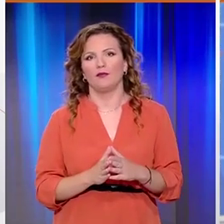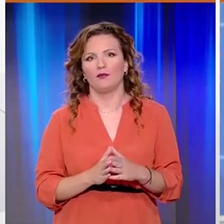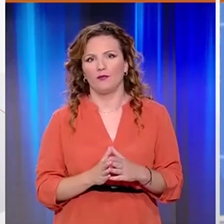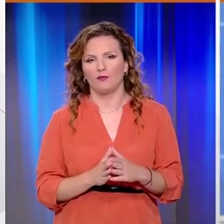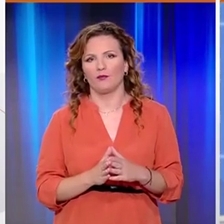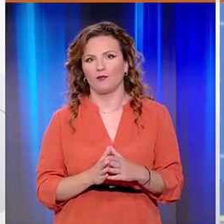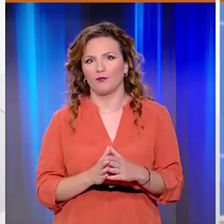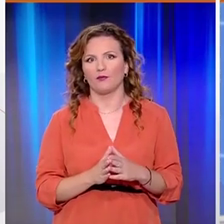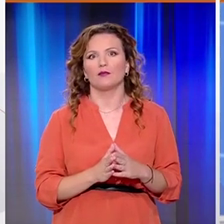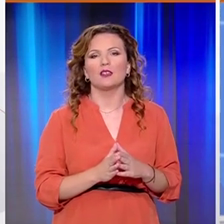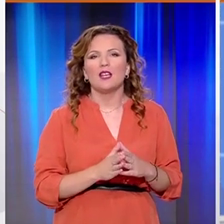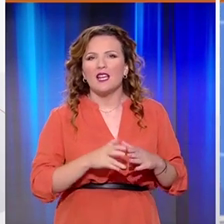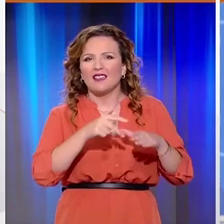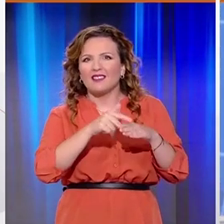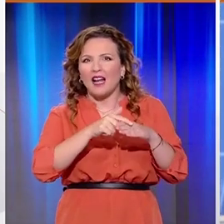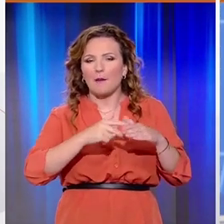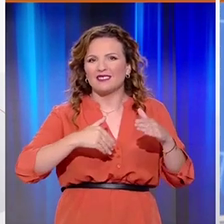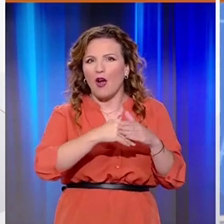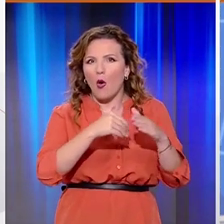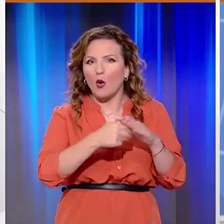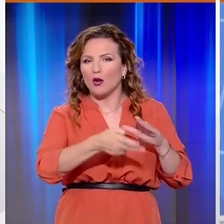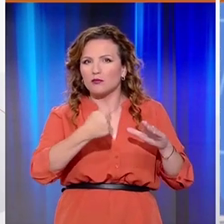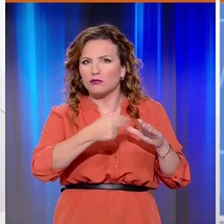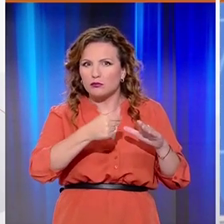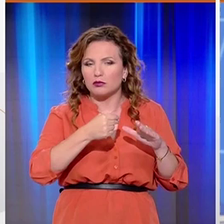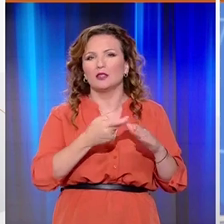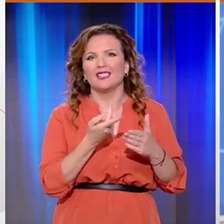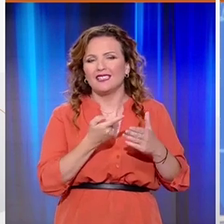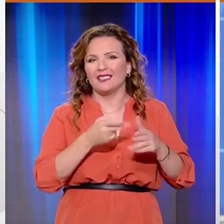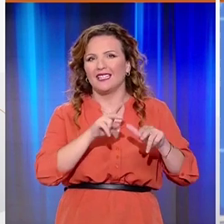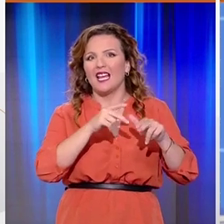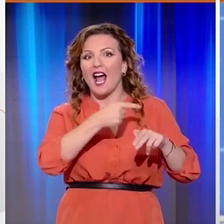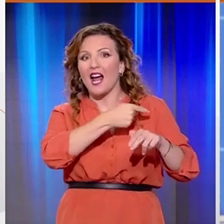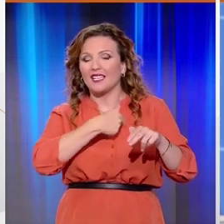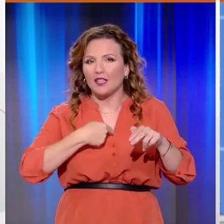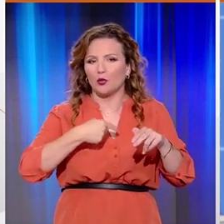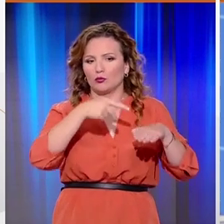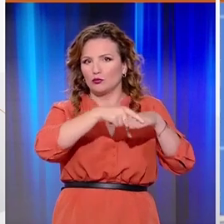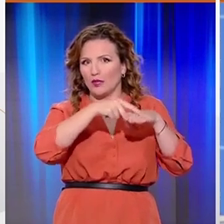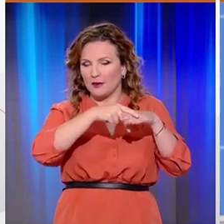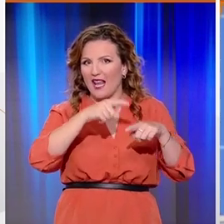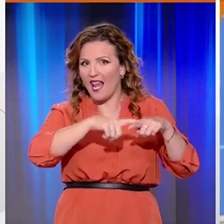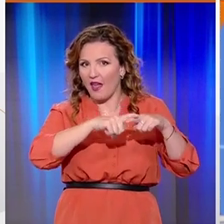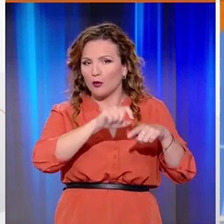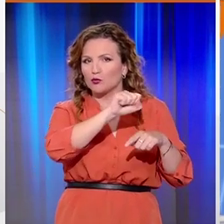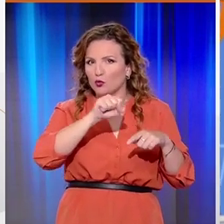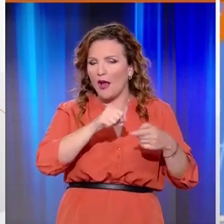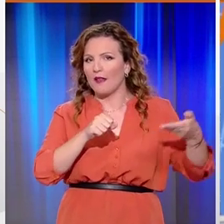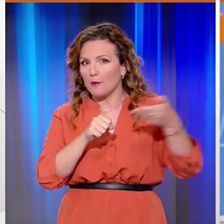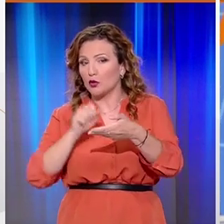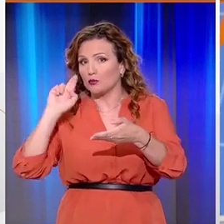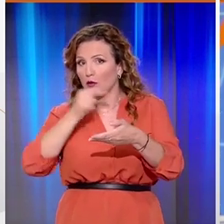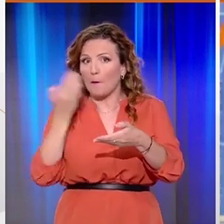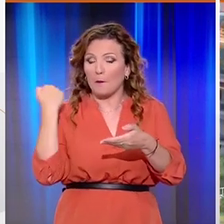Την πλήρη άρση των Capital Controls θα εισηγηθεί η Τράπεζα της Ελλάδας στον Πρωθυπουργό, σύμφωνα με τον Κεντρικό Τραπεζίτη Γιάννης Τουρνάρα, που